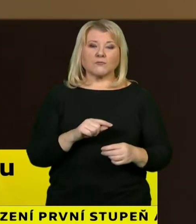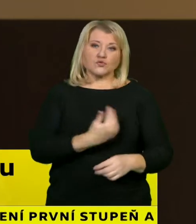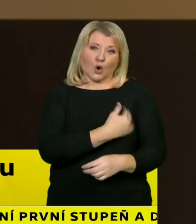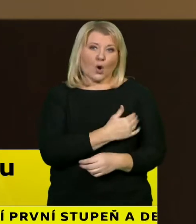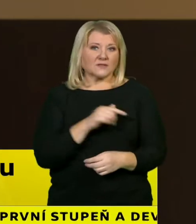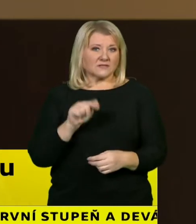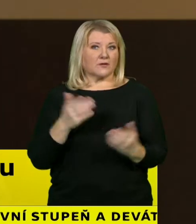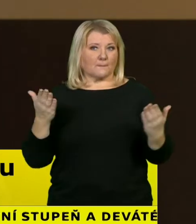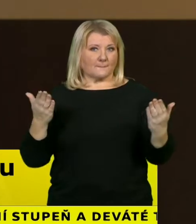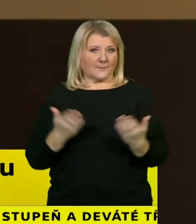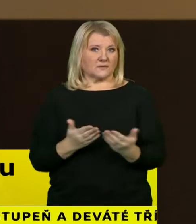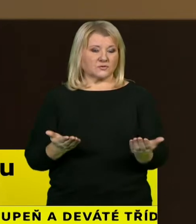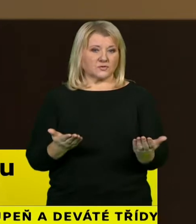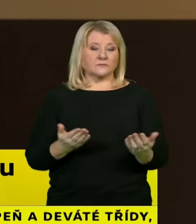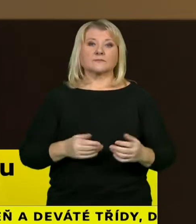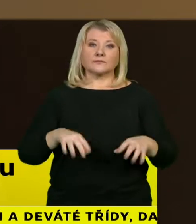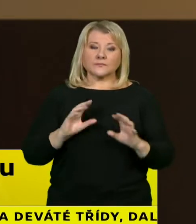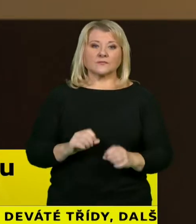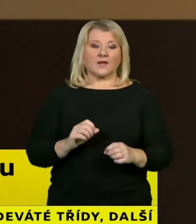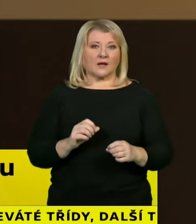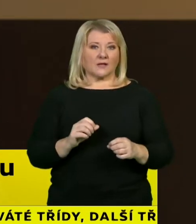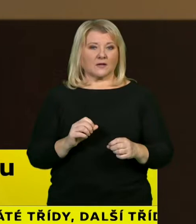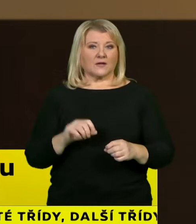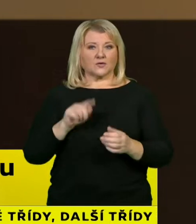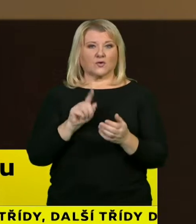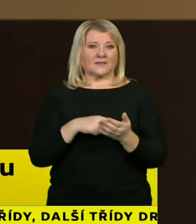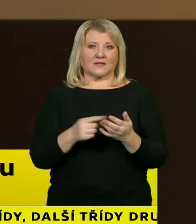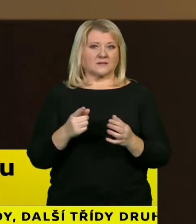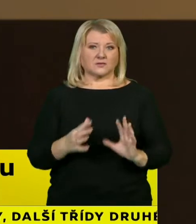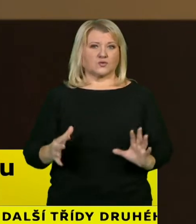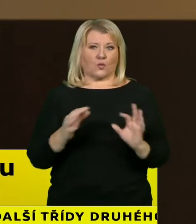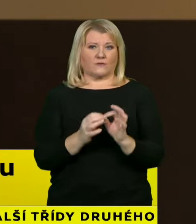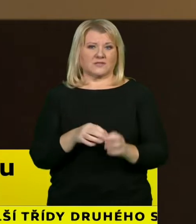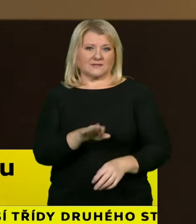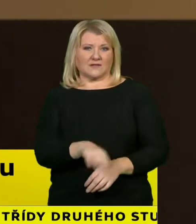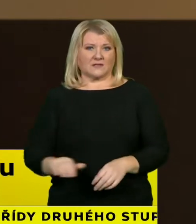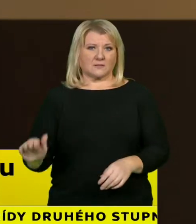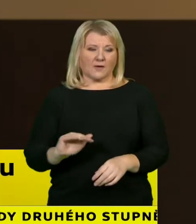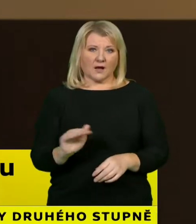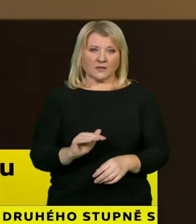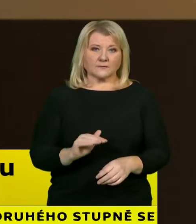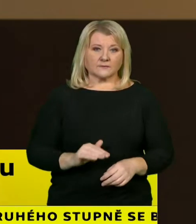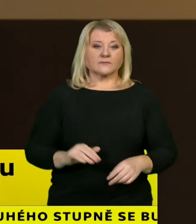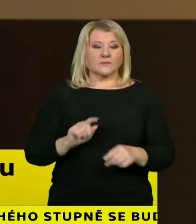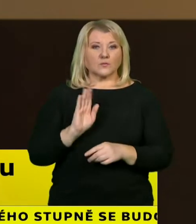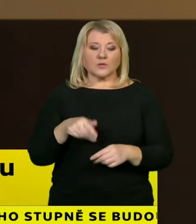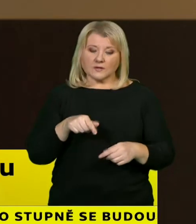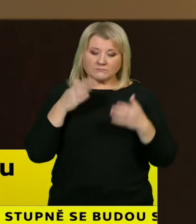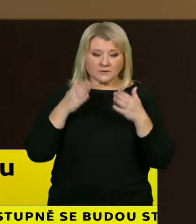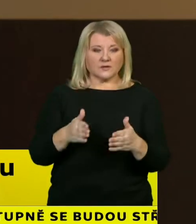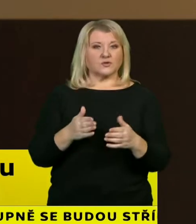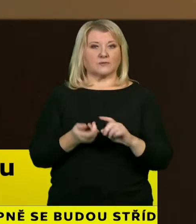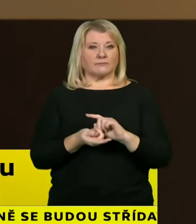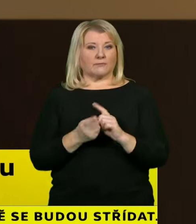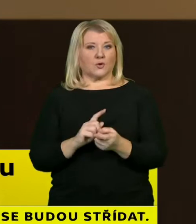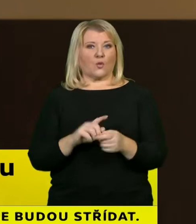užitečné. Určitě se nicméně nebude vztahovat na malé děti a bude se zaměřovat především